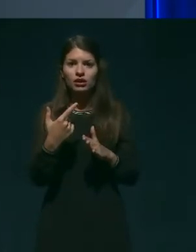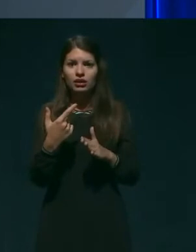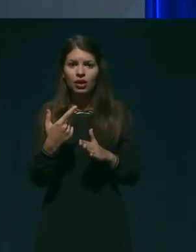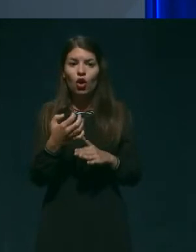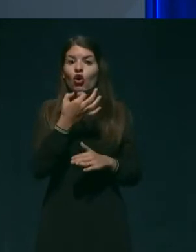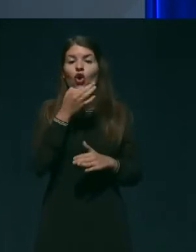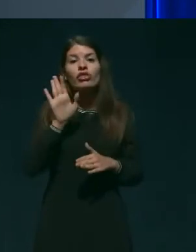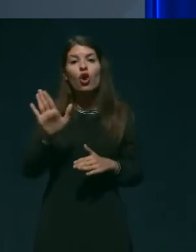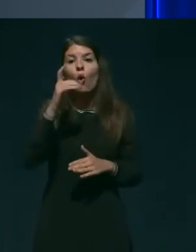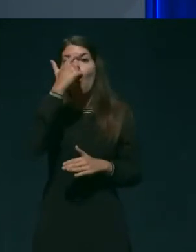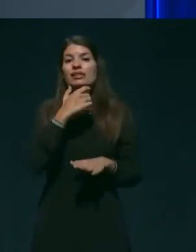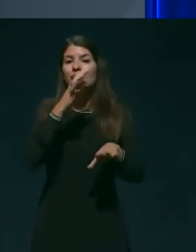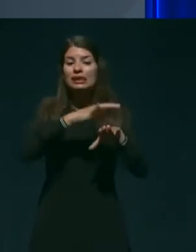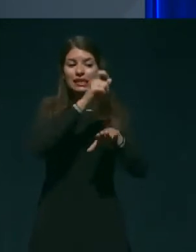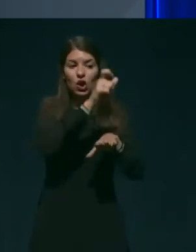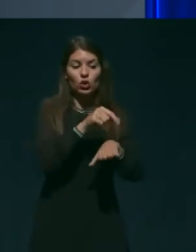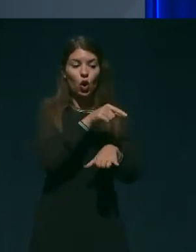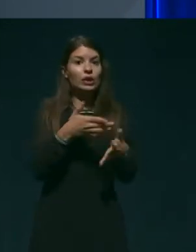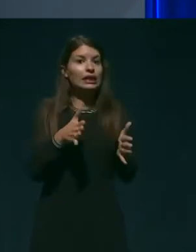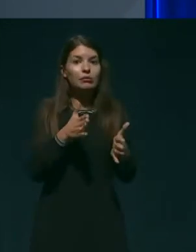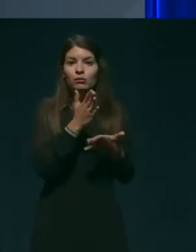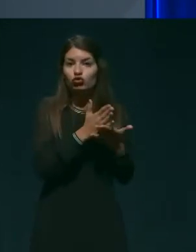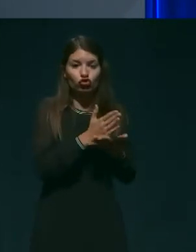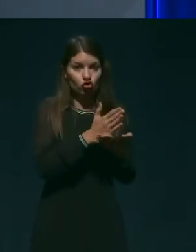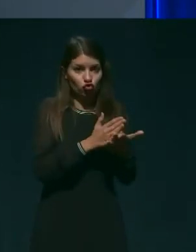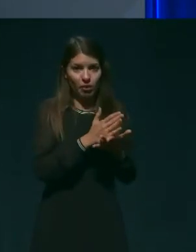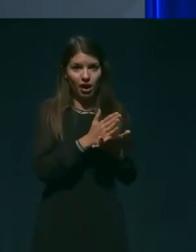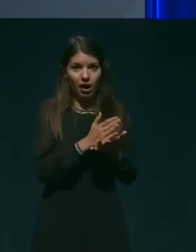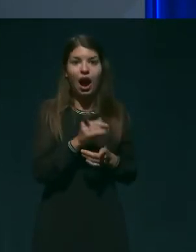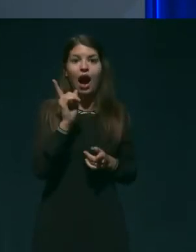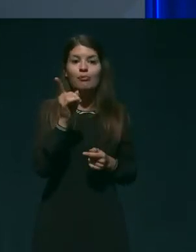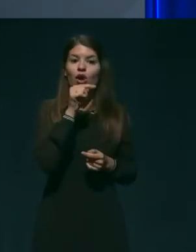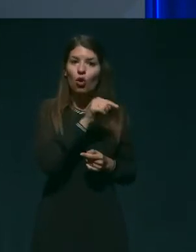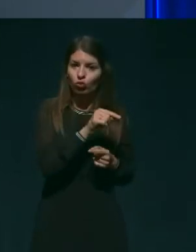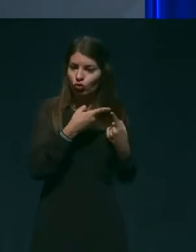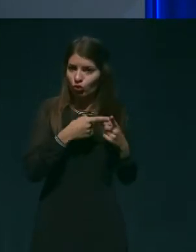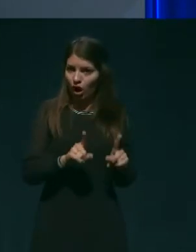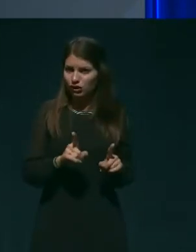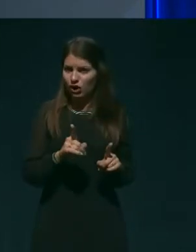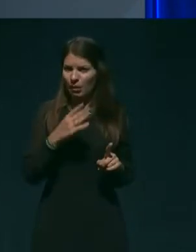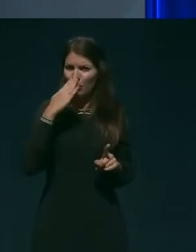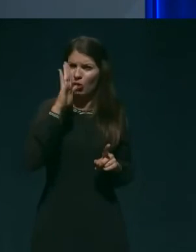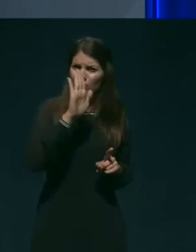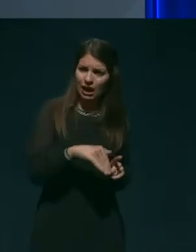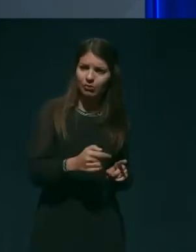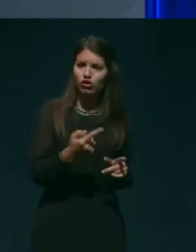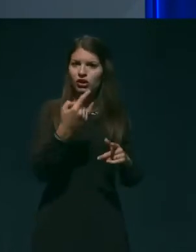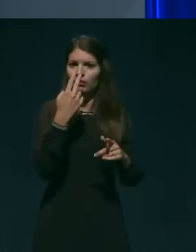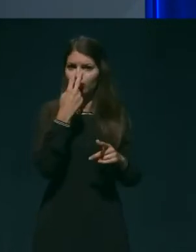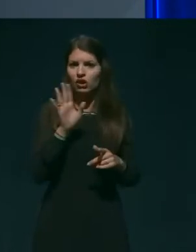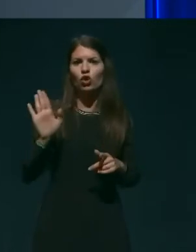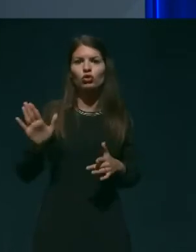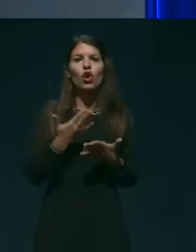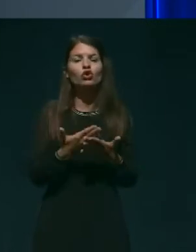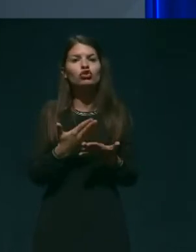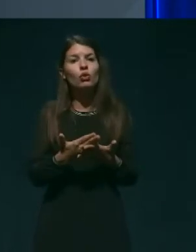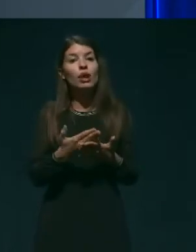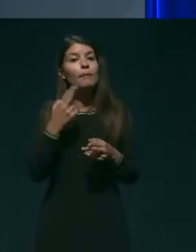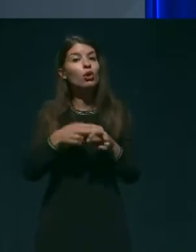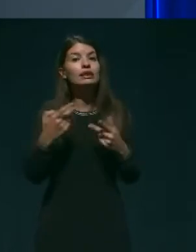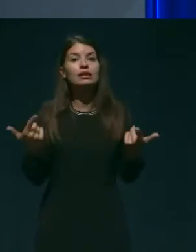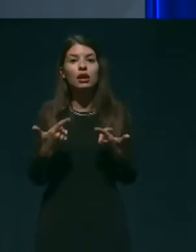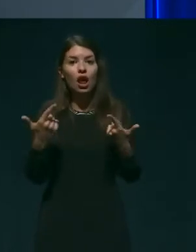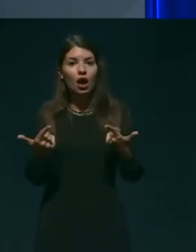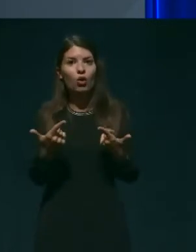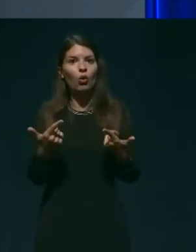zdravnika, ki sicer poslapšanja v okviru osnovne bolezni lahko predvedeva in tukaj